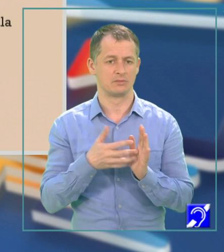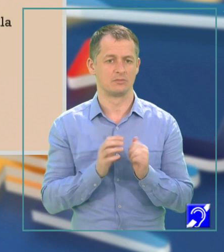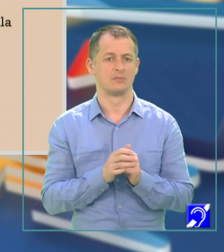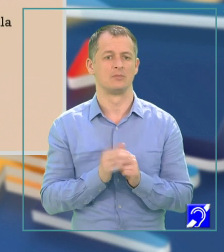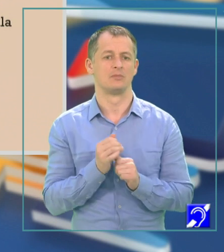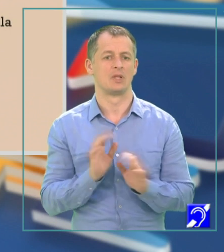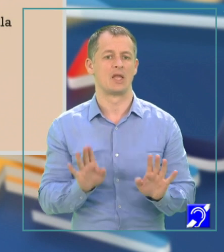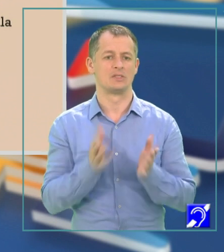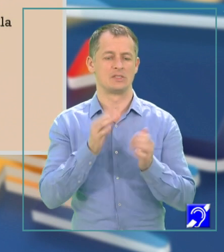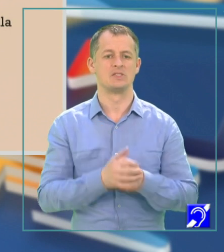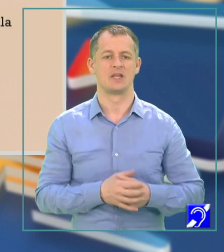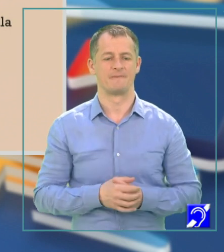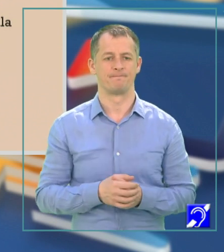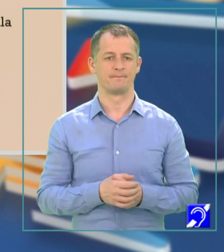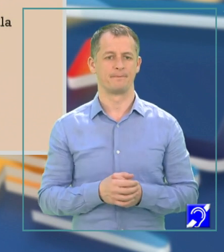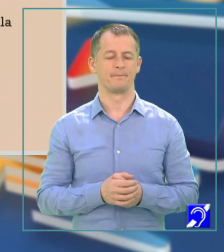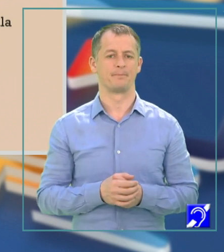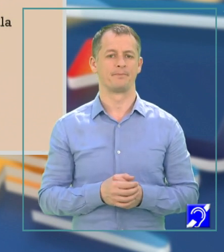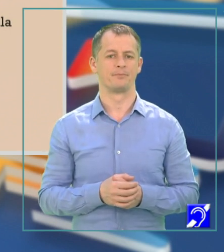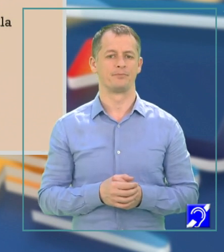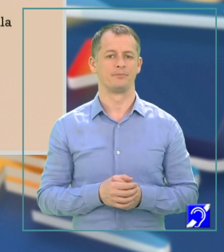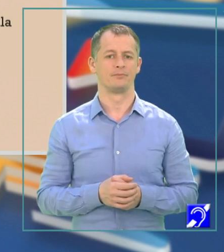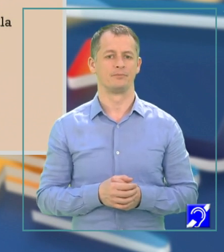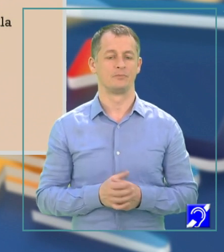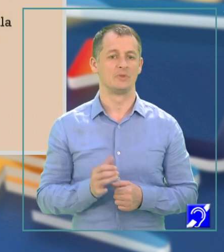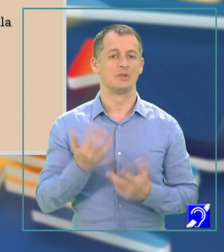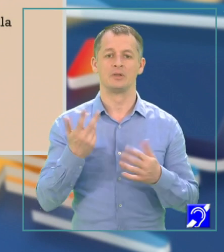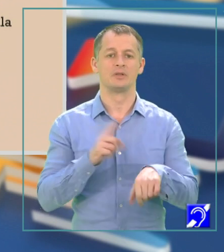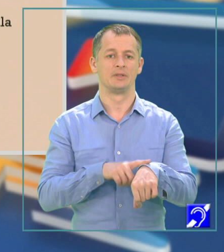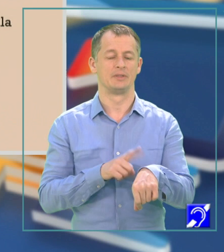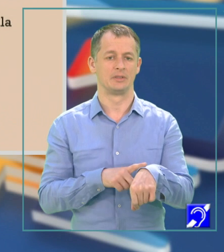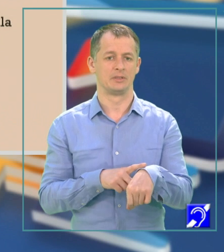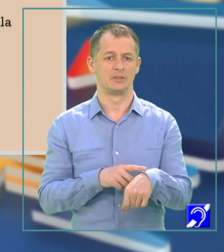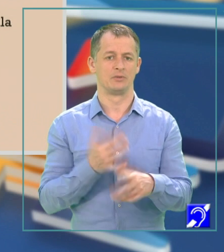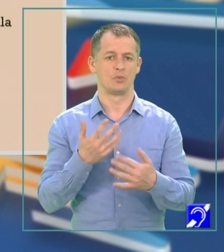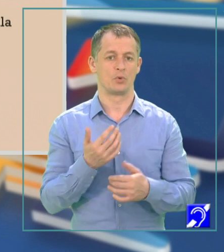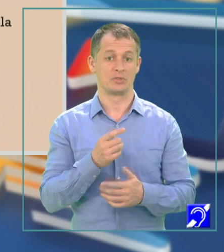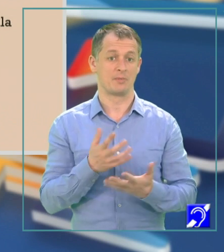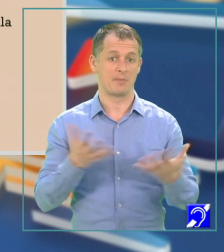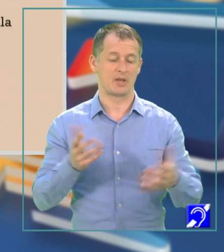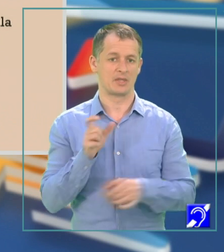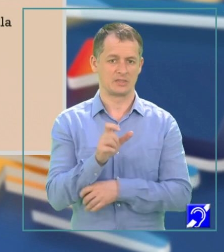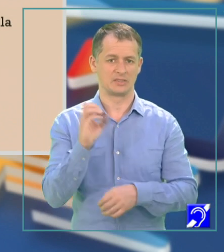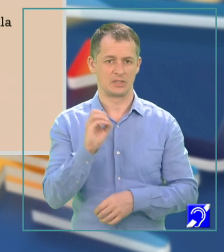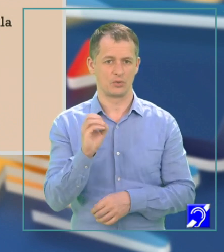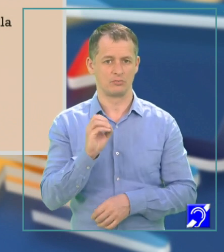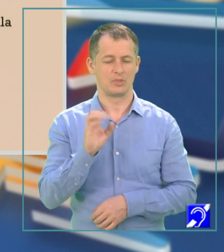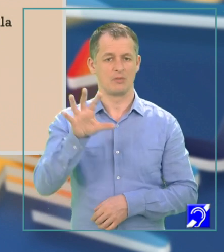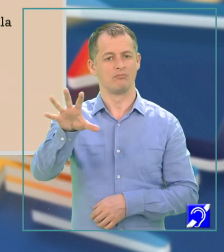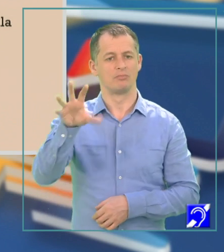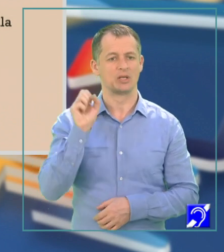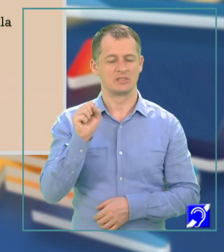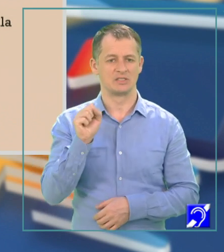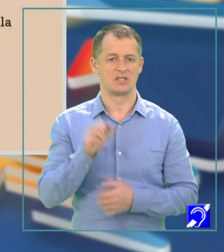Algoritmul scris în pseudocod este următorul, cât timp numărul este mai mare ca 0, reținem într-o